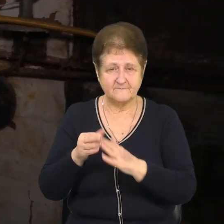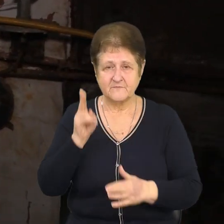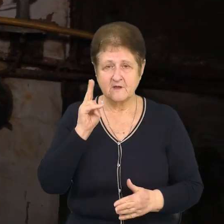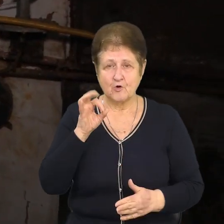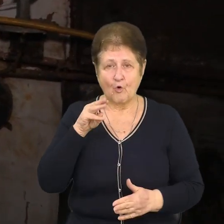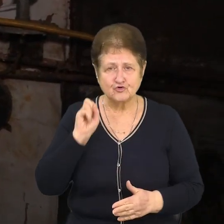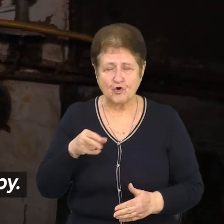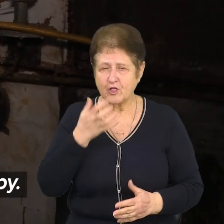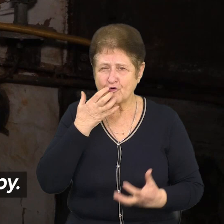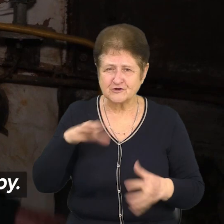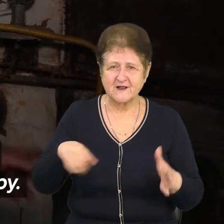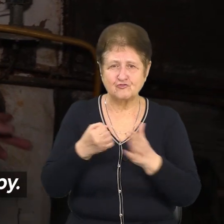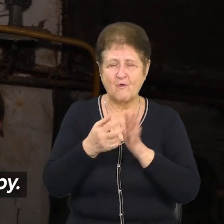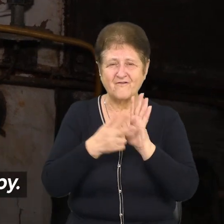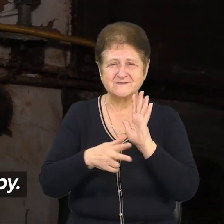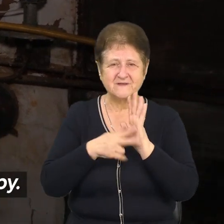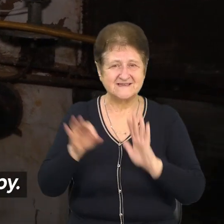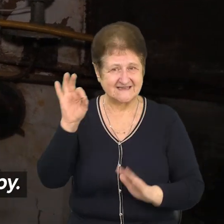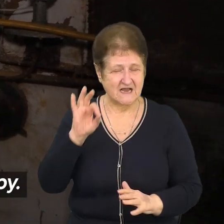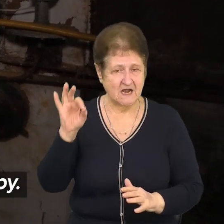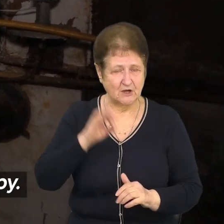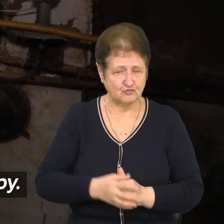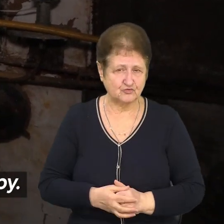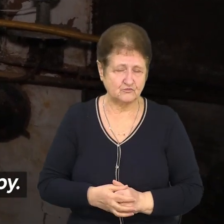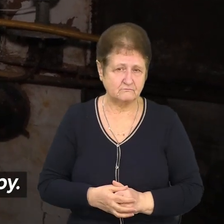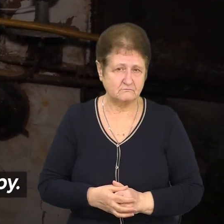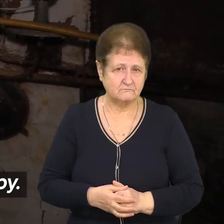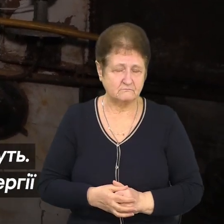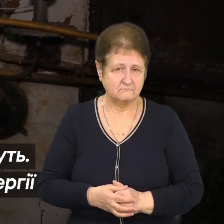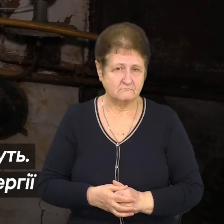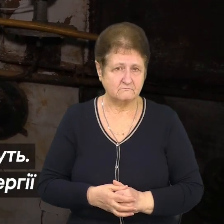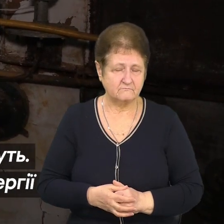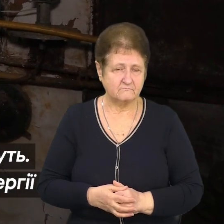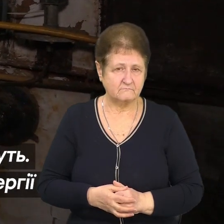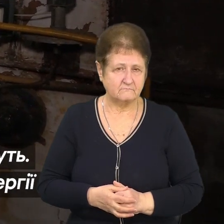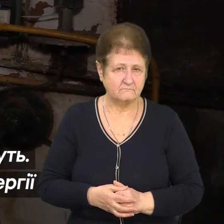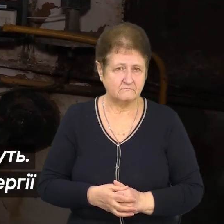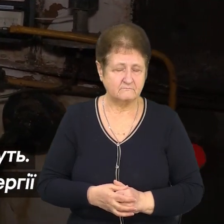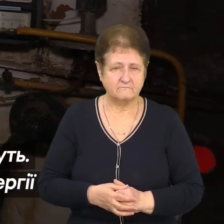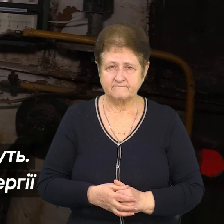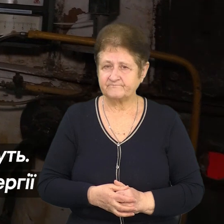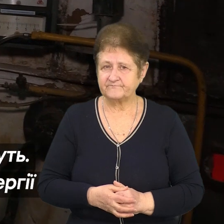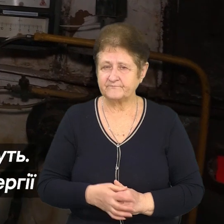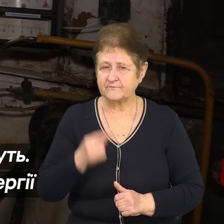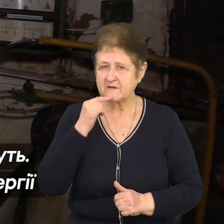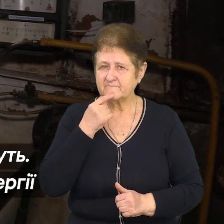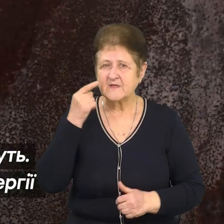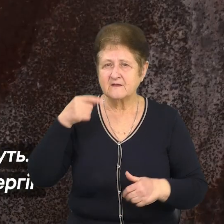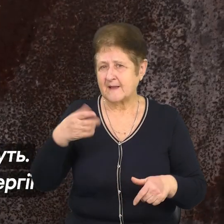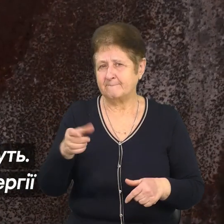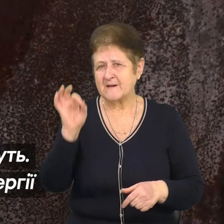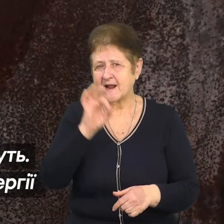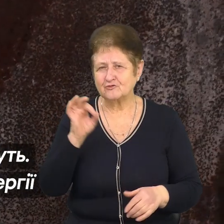80 градусів, а внутрі кирпіч малинового цвіту. Там приблизительно, не знаю, градусу 800, навіть,